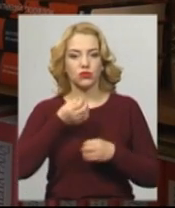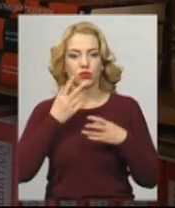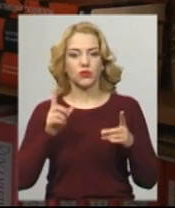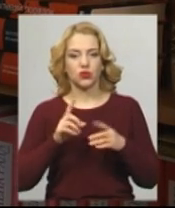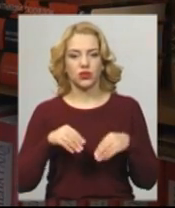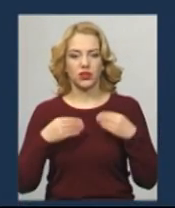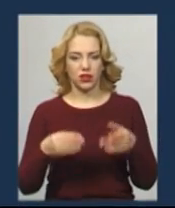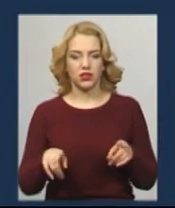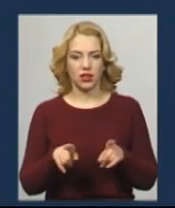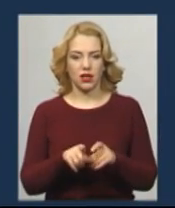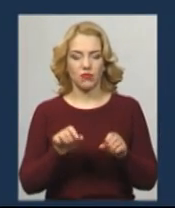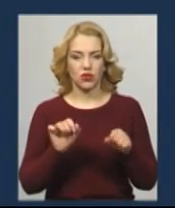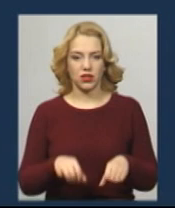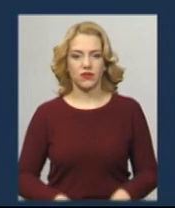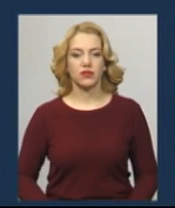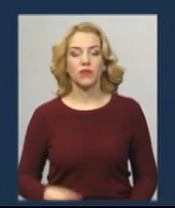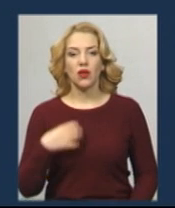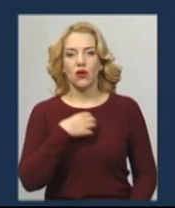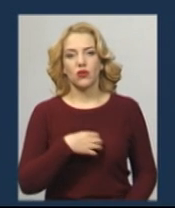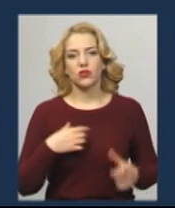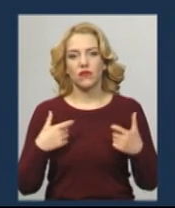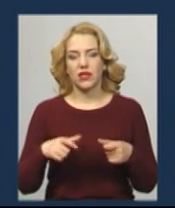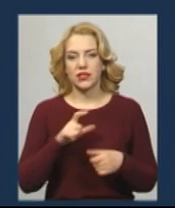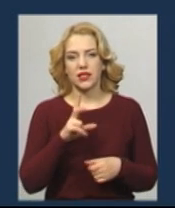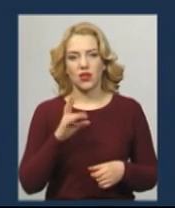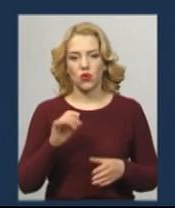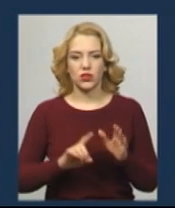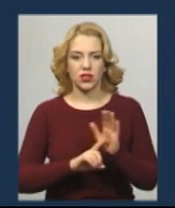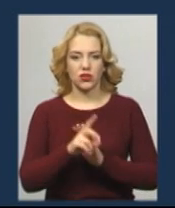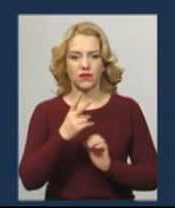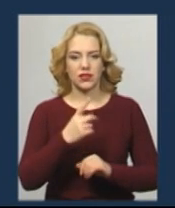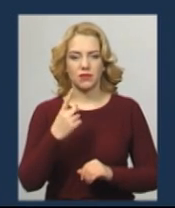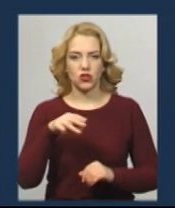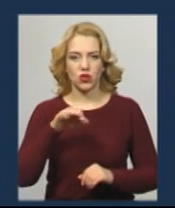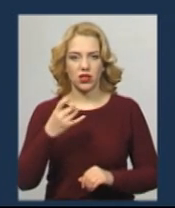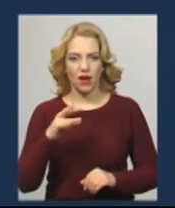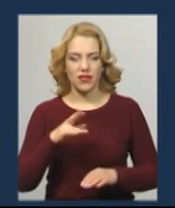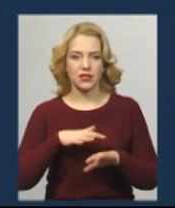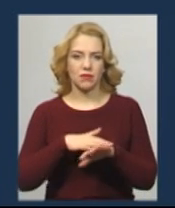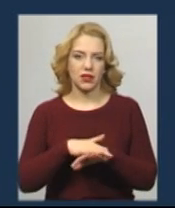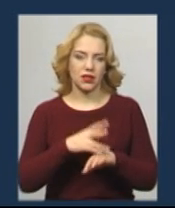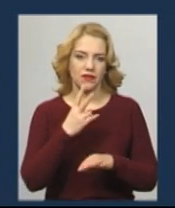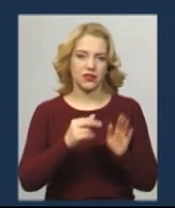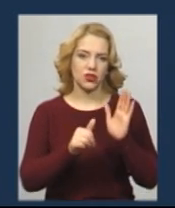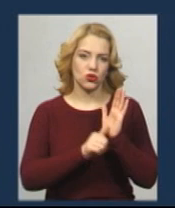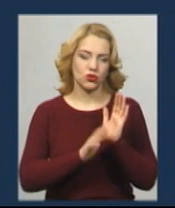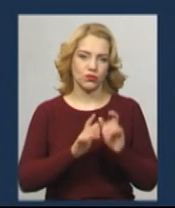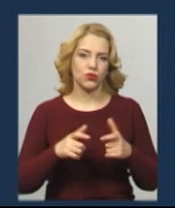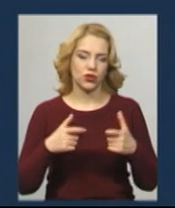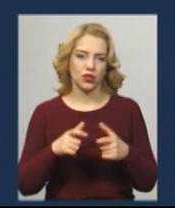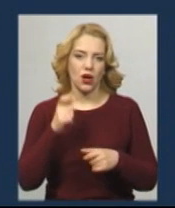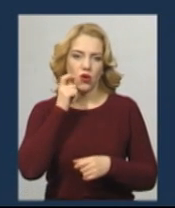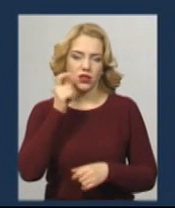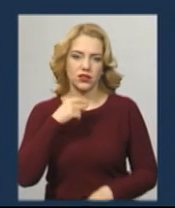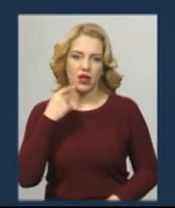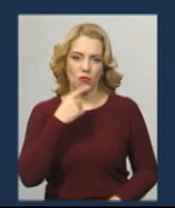надається така можливість. Основна сесія ЗНО стартує 21 травня з математики. 26 травня вступники складатимуть тести з української мови